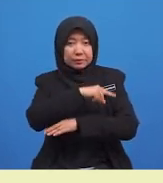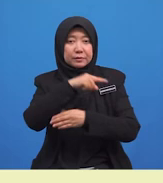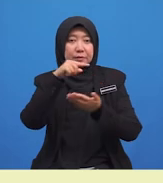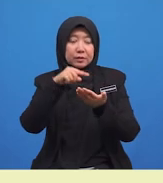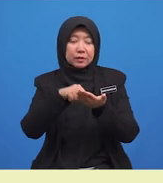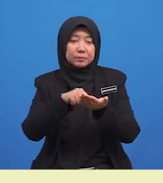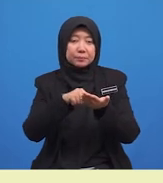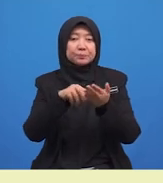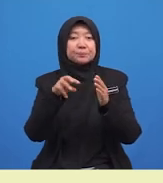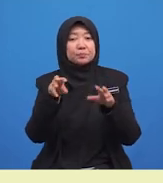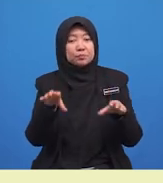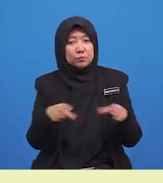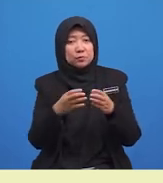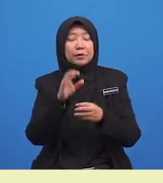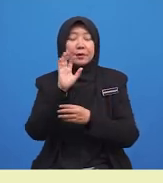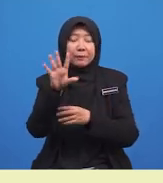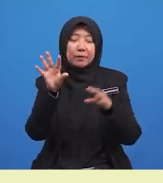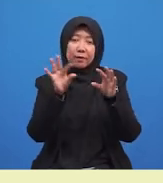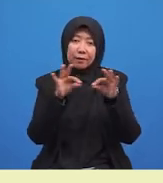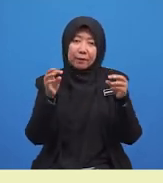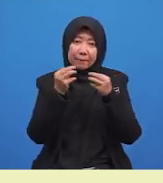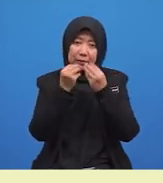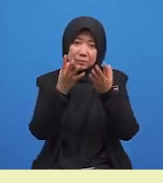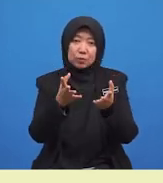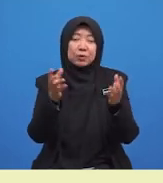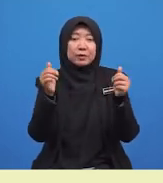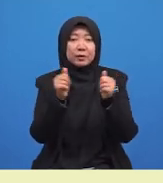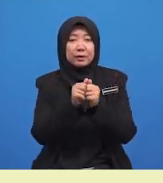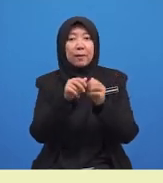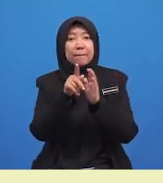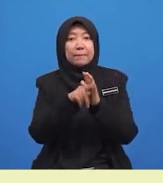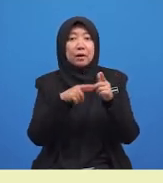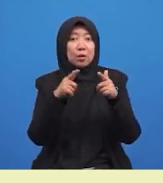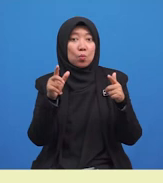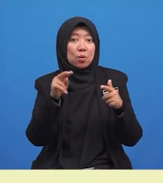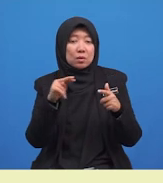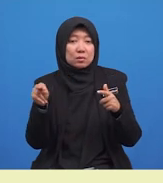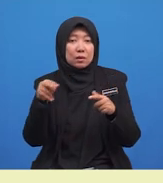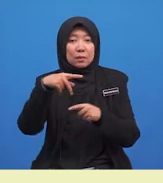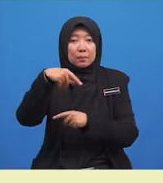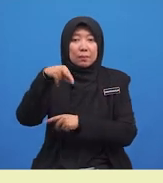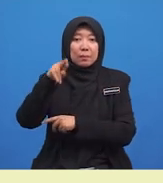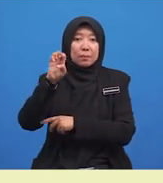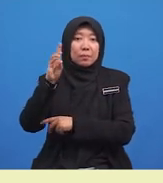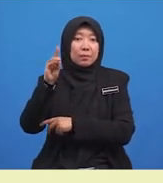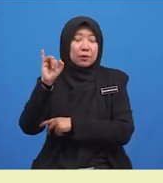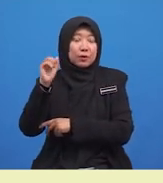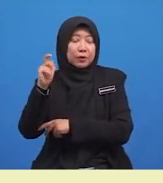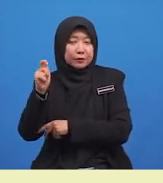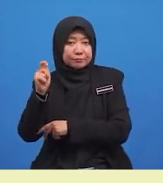membina lima ayat majmuk dengan peluasan predikat. Manakala,